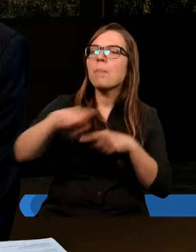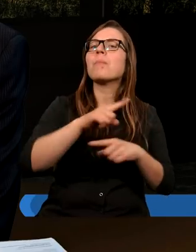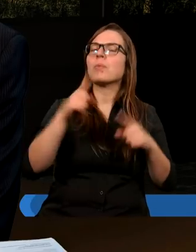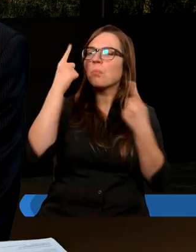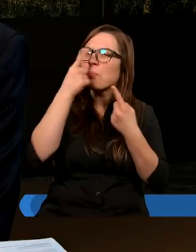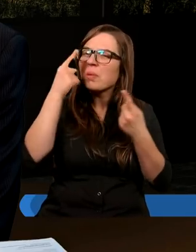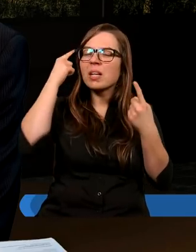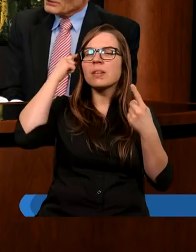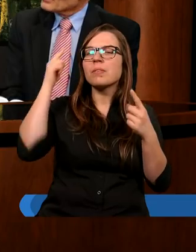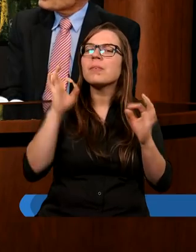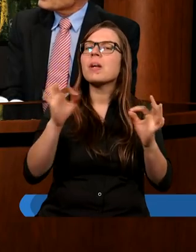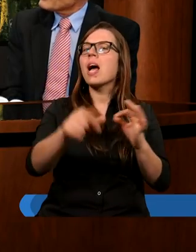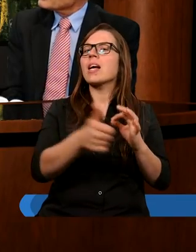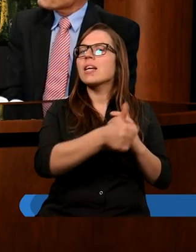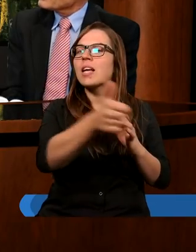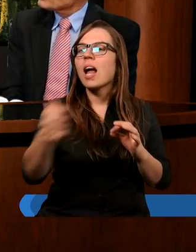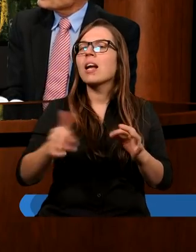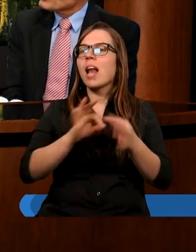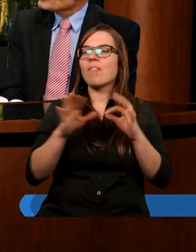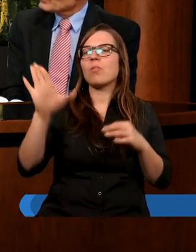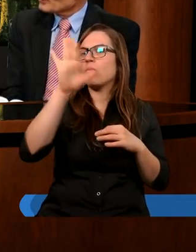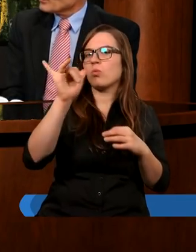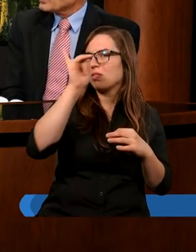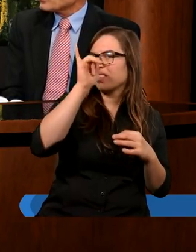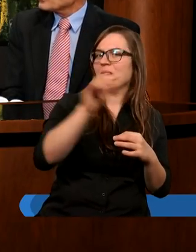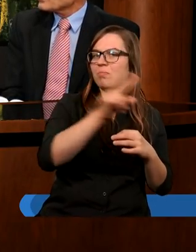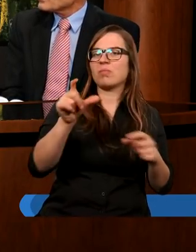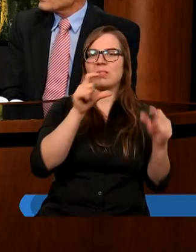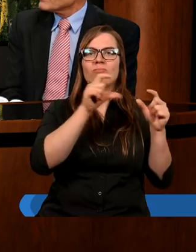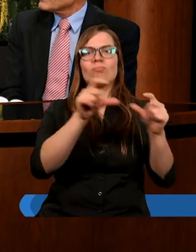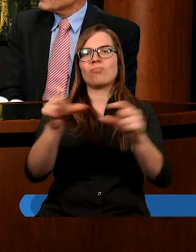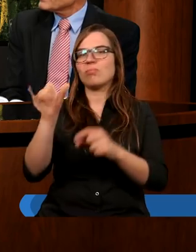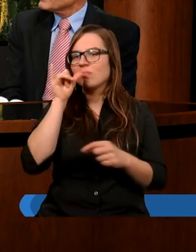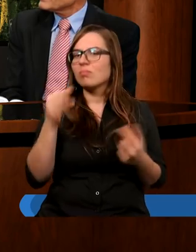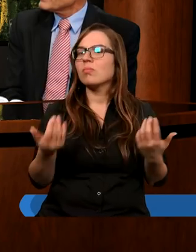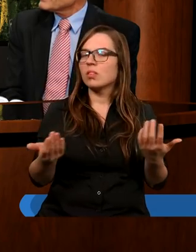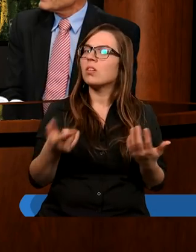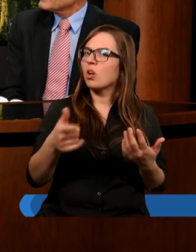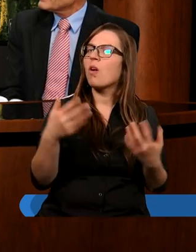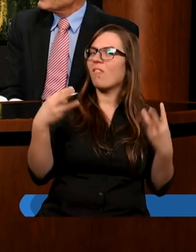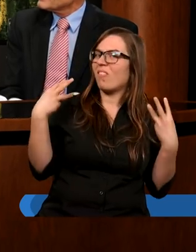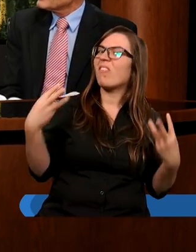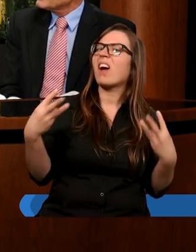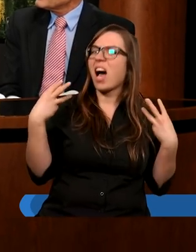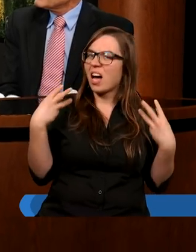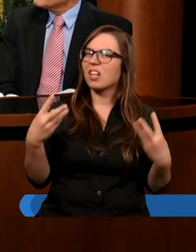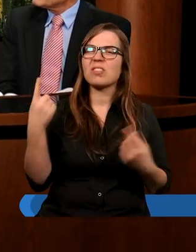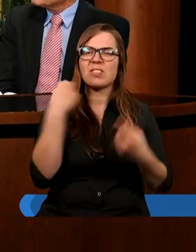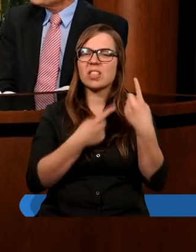sprawę, że tej jedności nawet Pan Bóg nie może nikomu narzucić. Dziękuję. To bardzo ważna myśl.